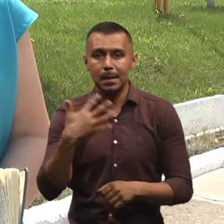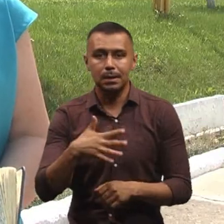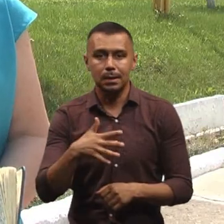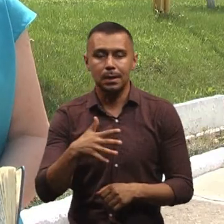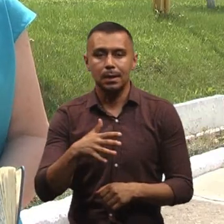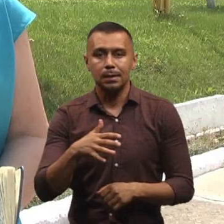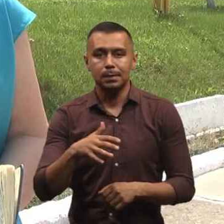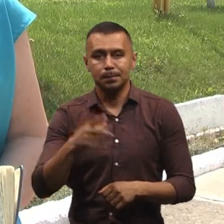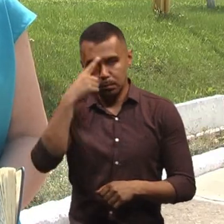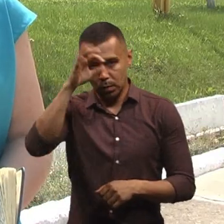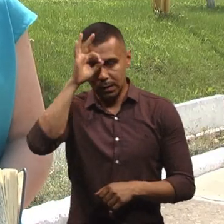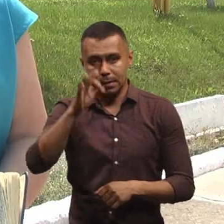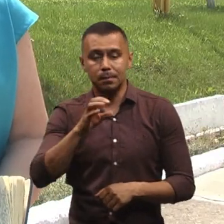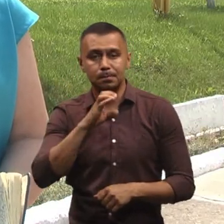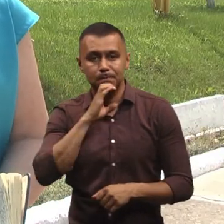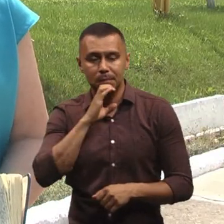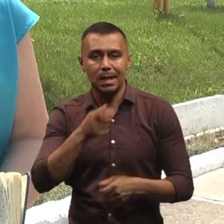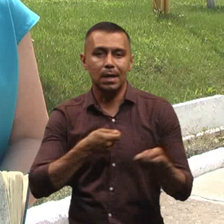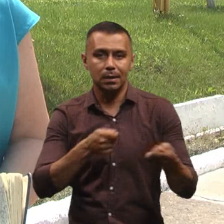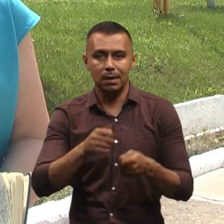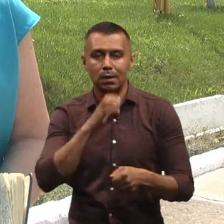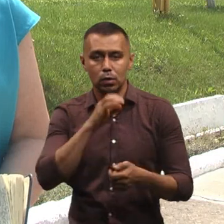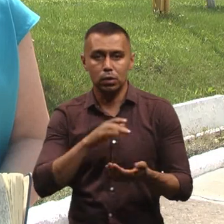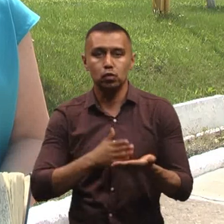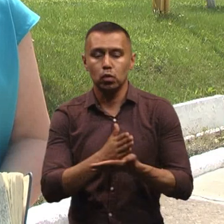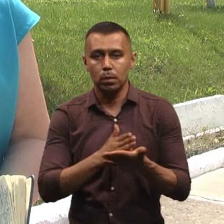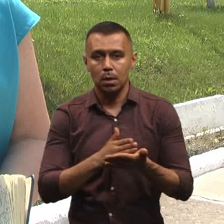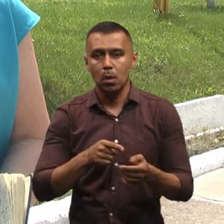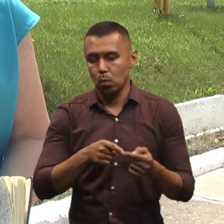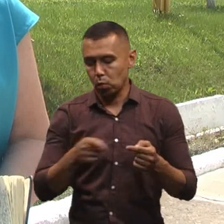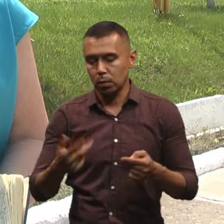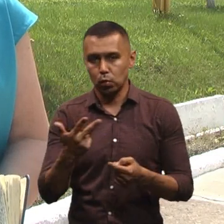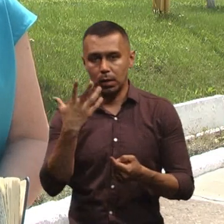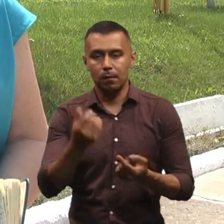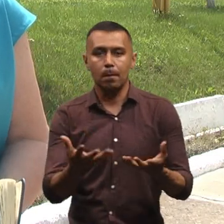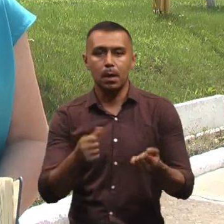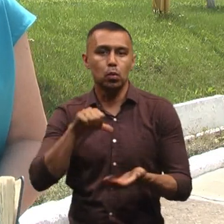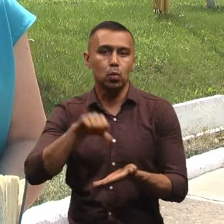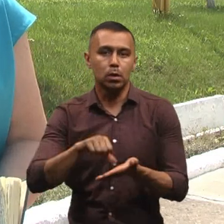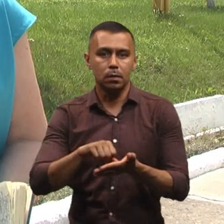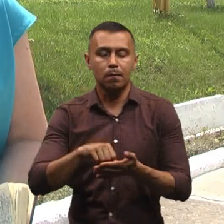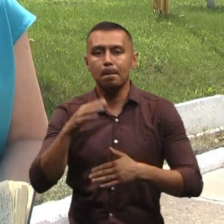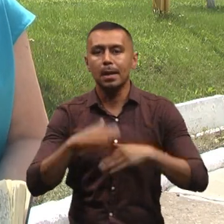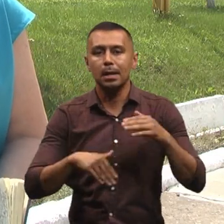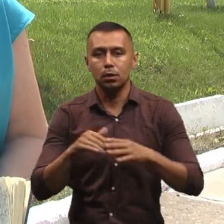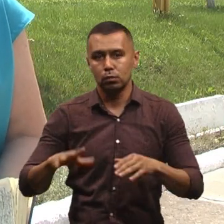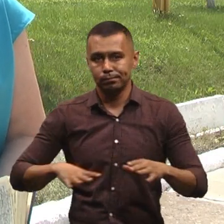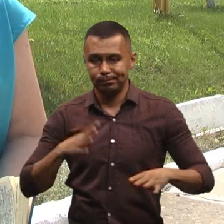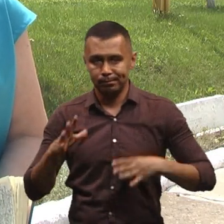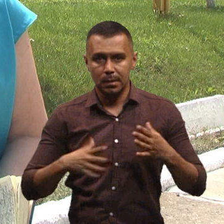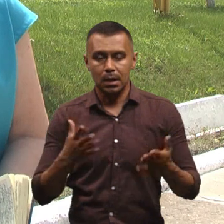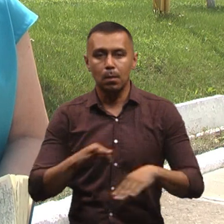інспекторів-кінологів та керівників кінологічних служб регіонів України протягом трьох днів брали участь у практичному тренінгу,